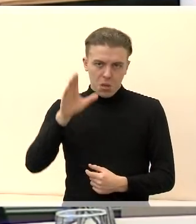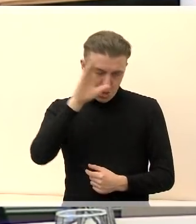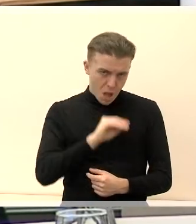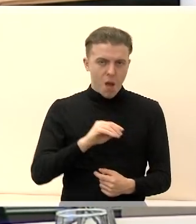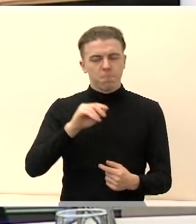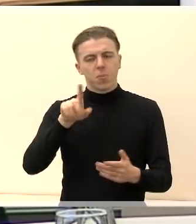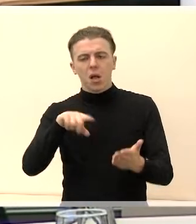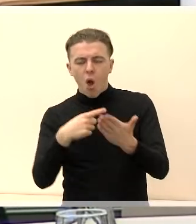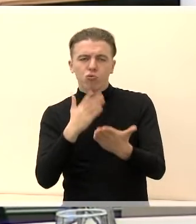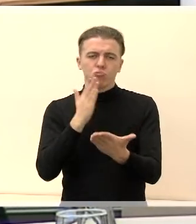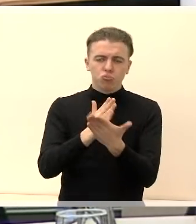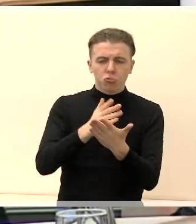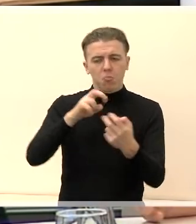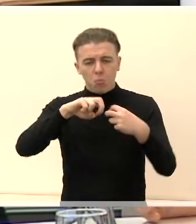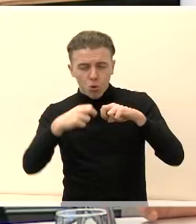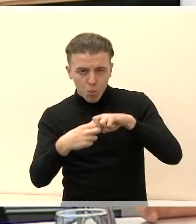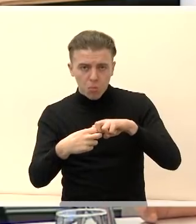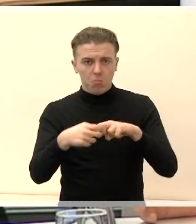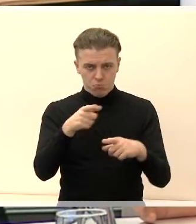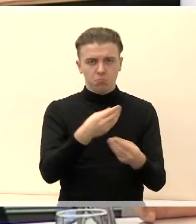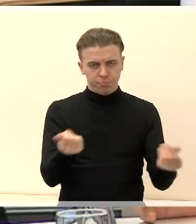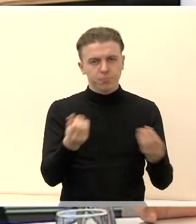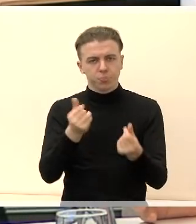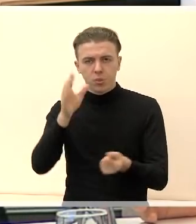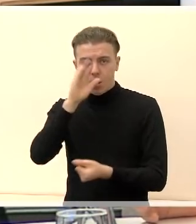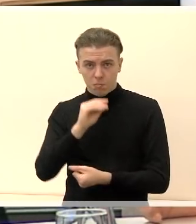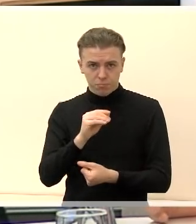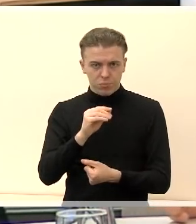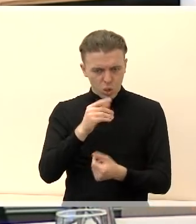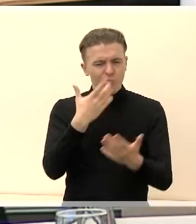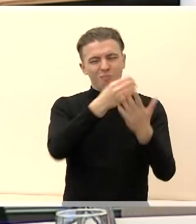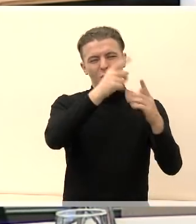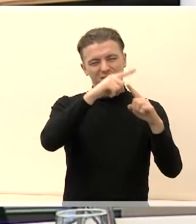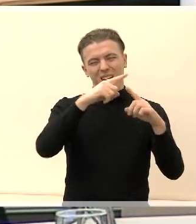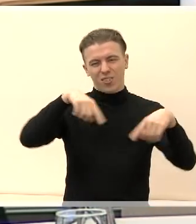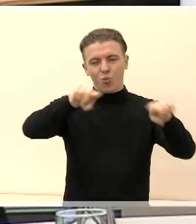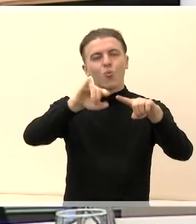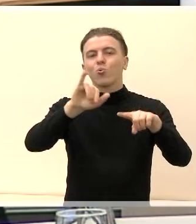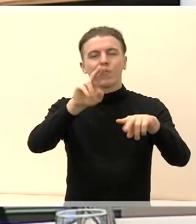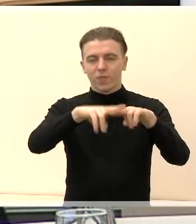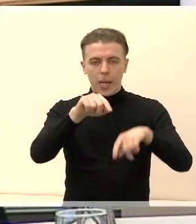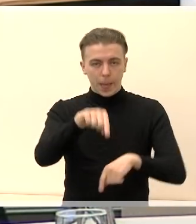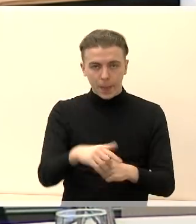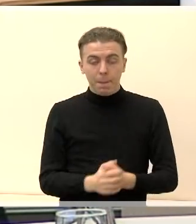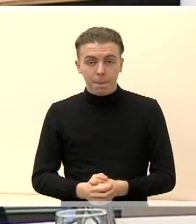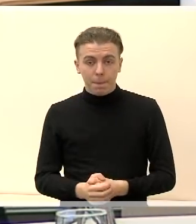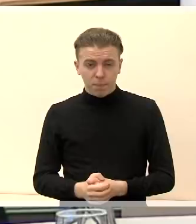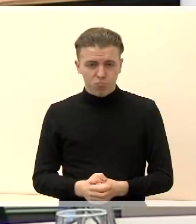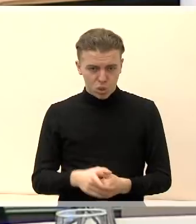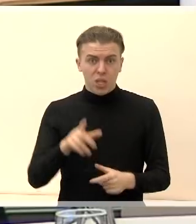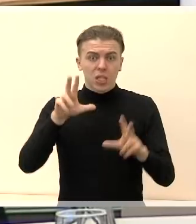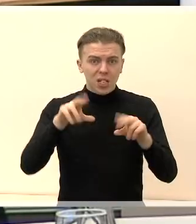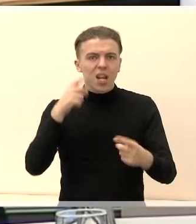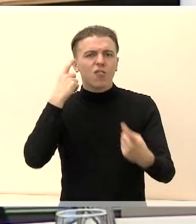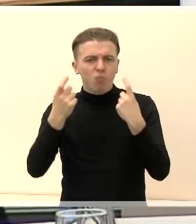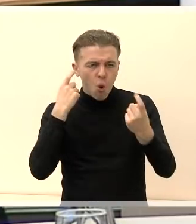klausimus, kurie yra, na, sakykime, jos teritorijoje. Ir visada jūs galite gauti tą informaciją